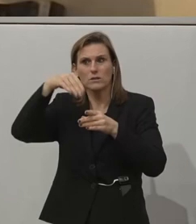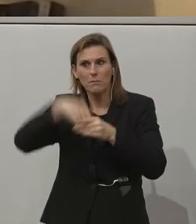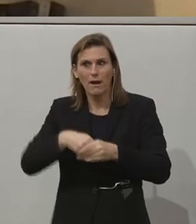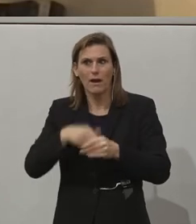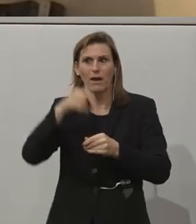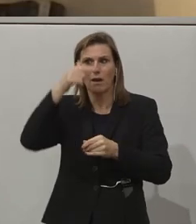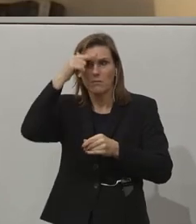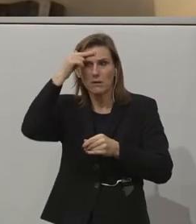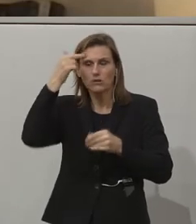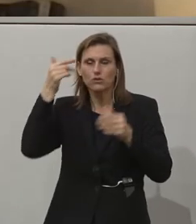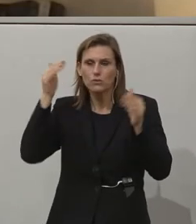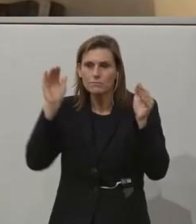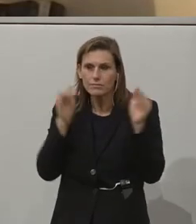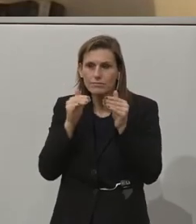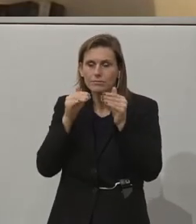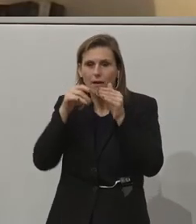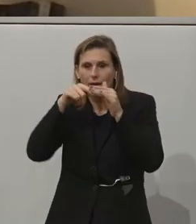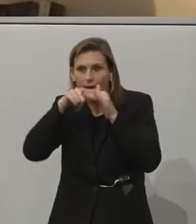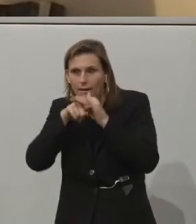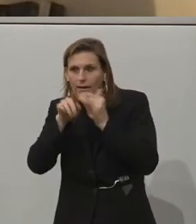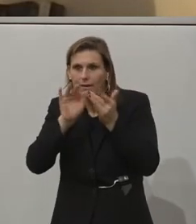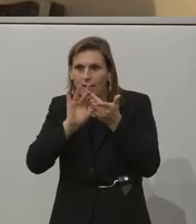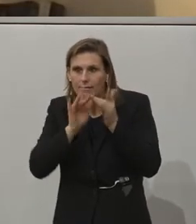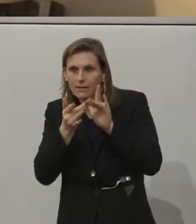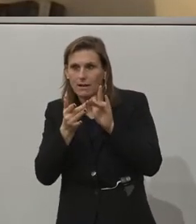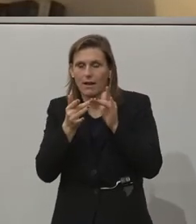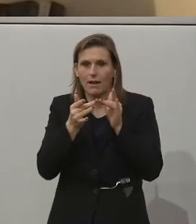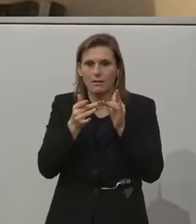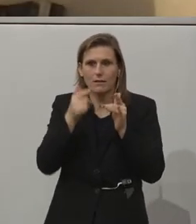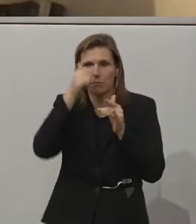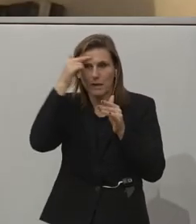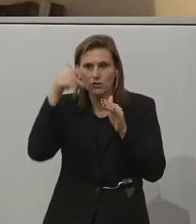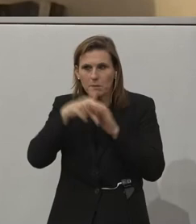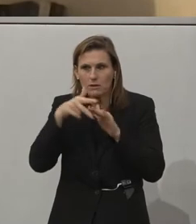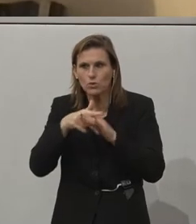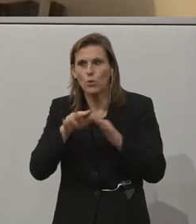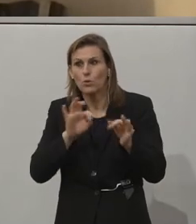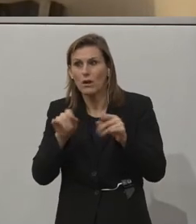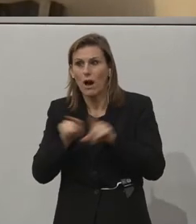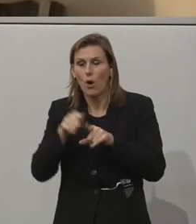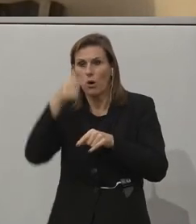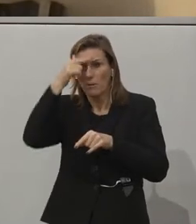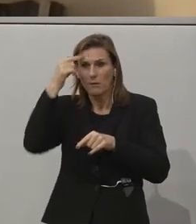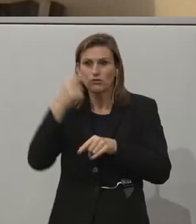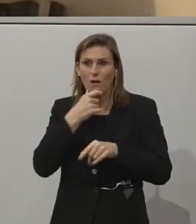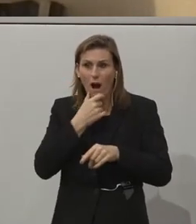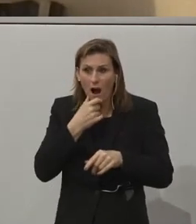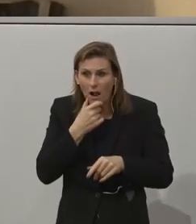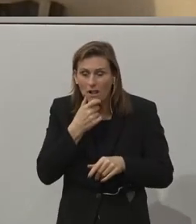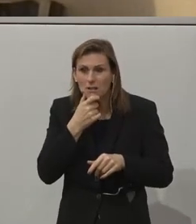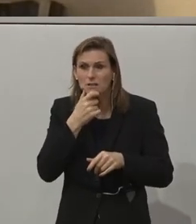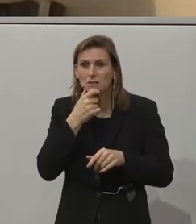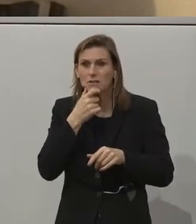people with disabilities, as well as for seniors, and those who maybe are less comfortable with accessing information online.